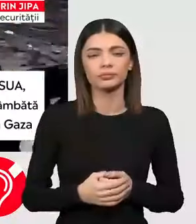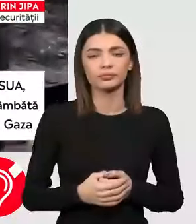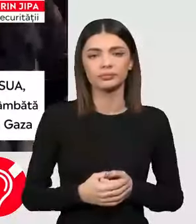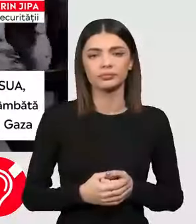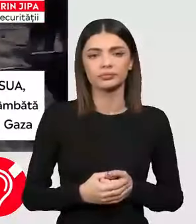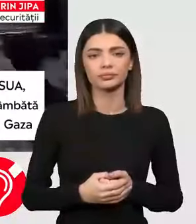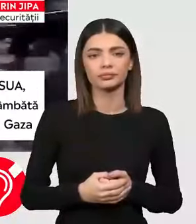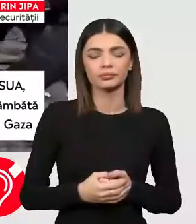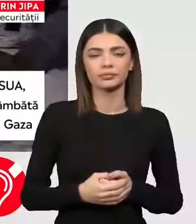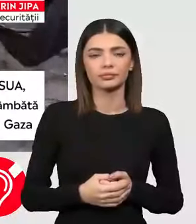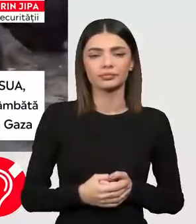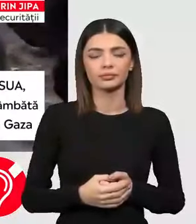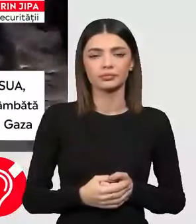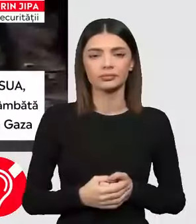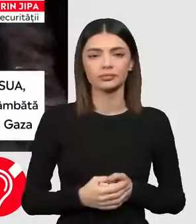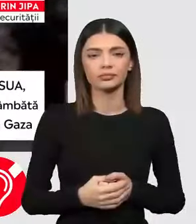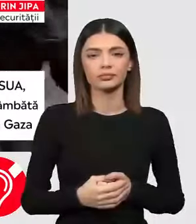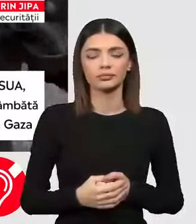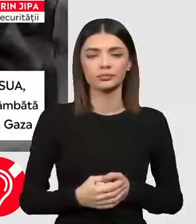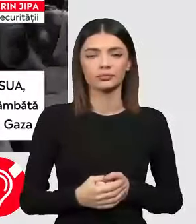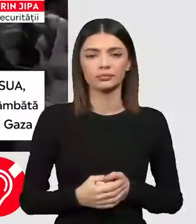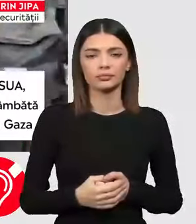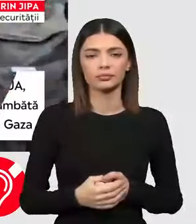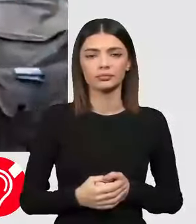Mulțumesc, Florin, pentru informații. Mulțumesc și eu.